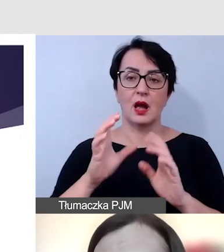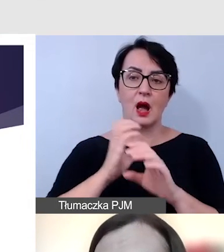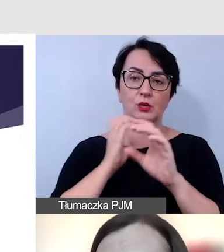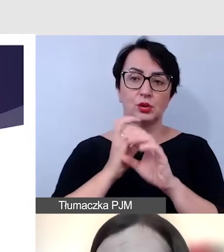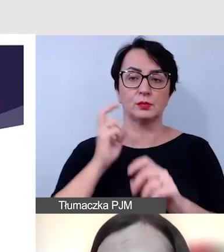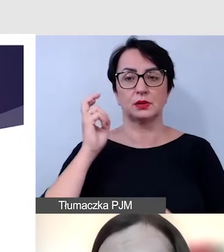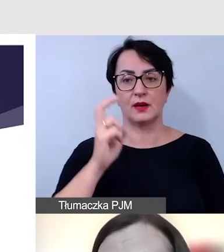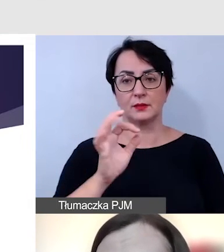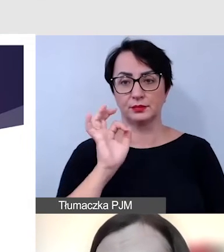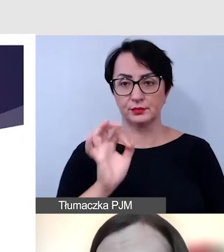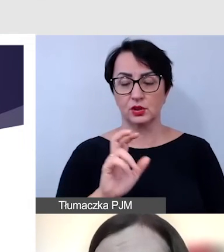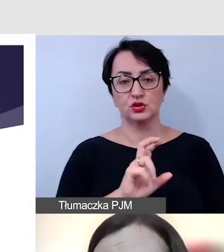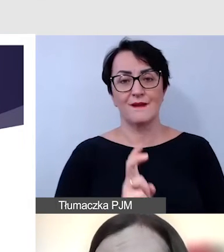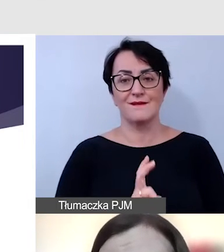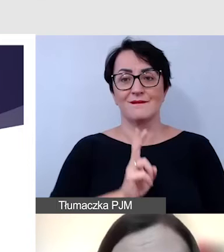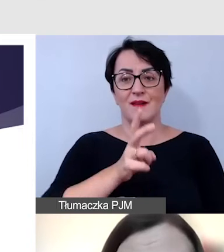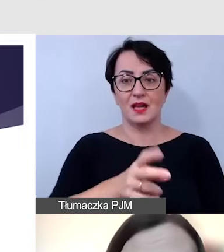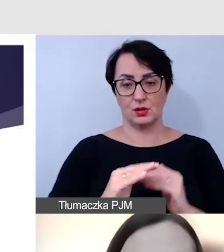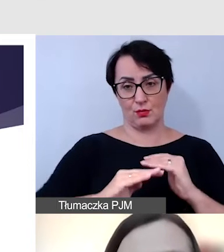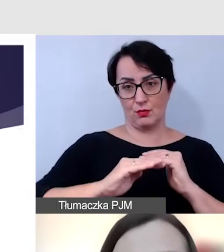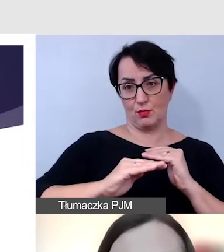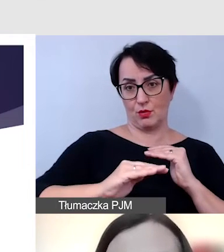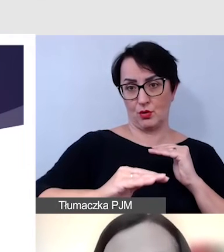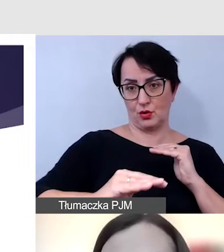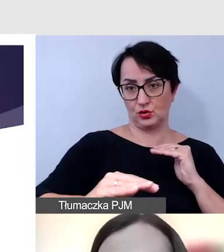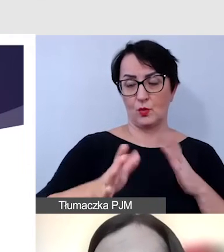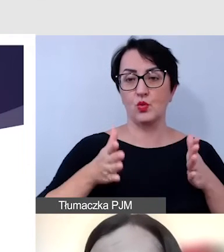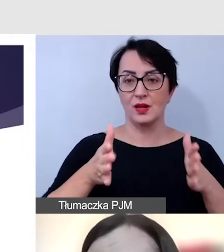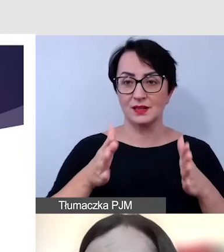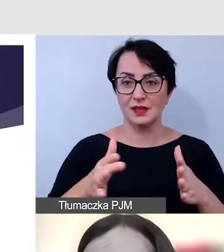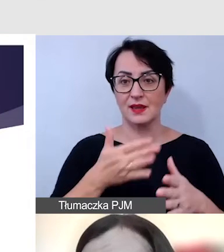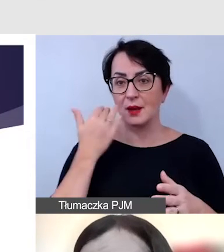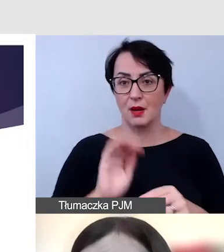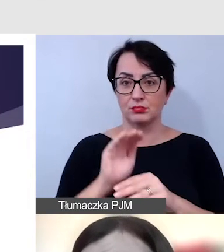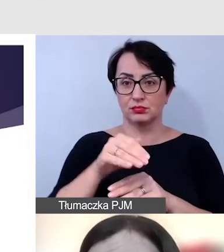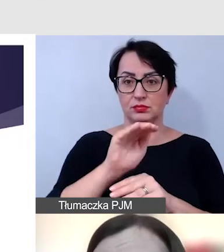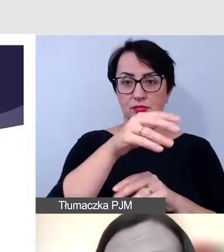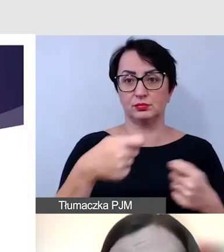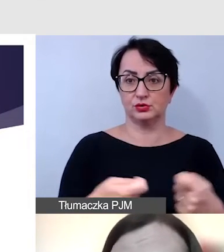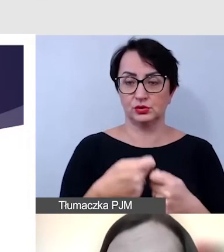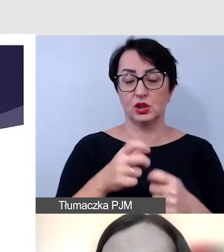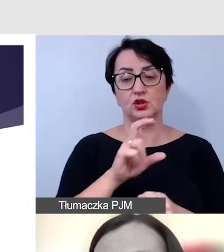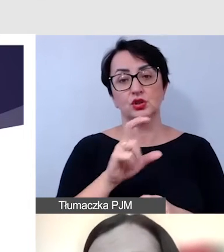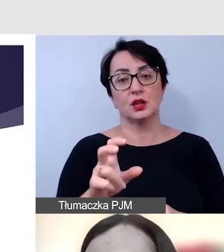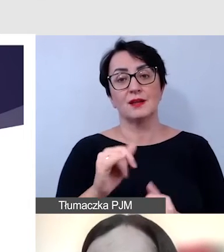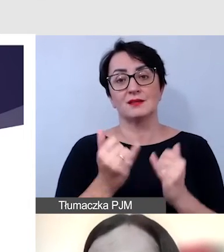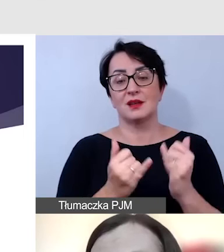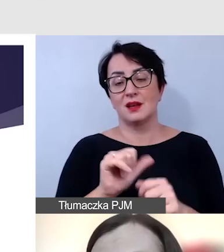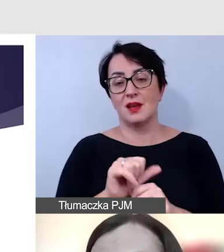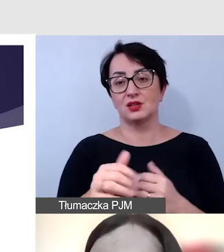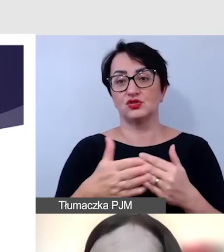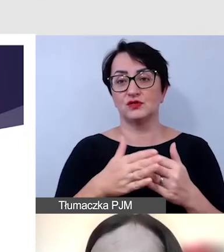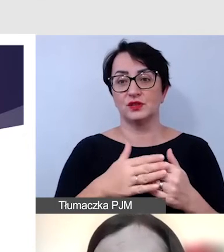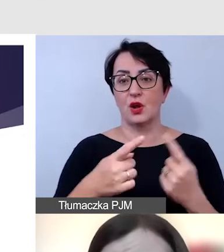do budynku znajduje się na poziomie ulicy, nie ma barier, czy wejście innymi drzwiami, jeśli mamy do czynienia z